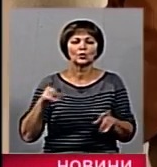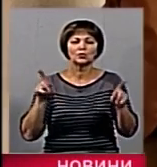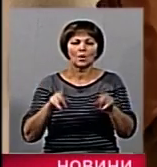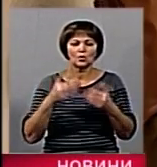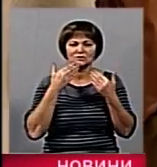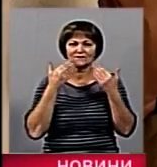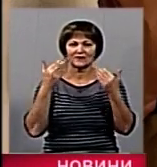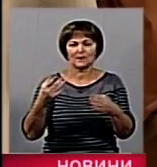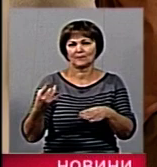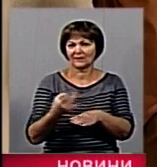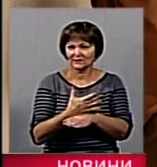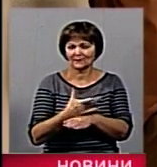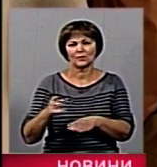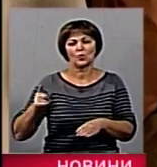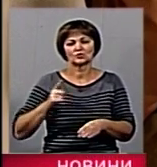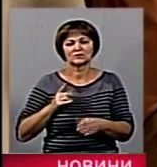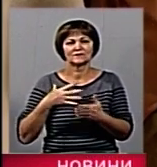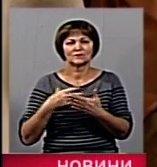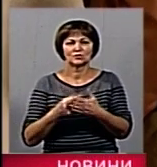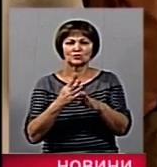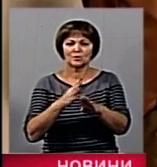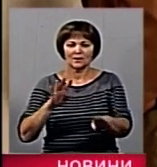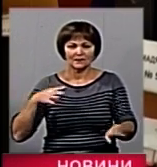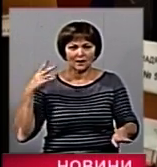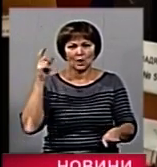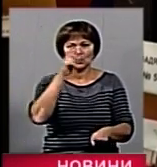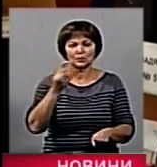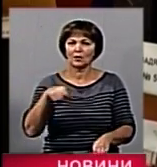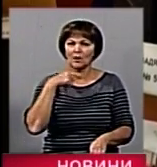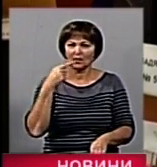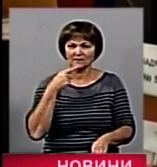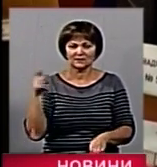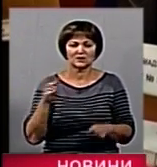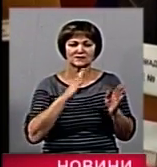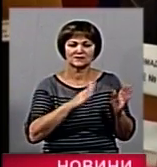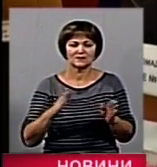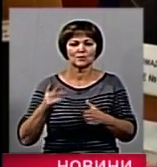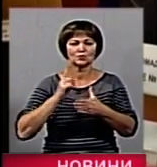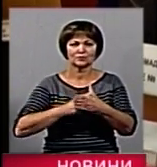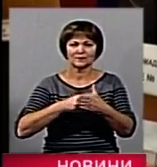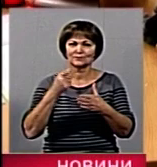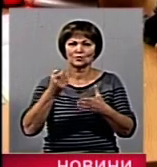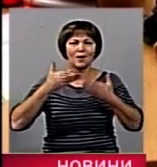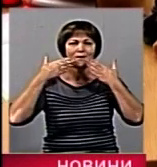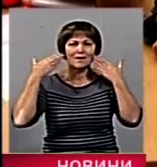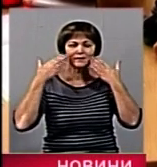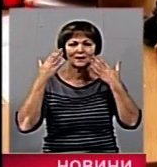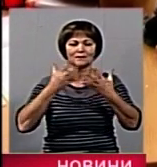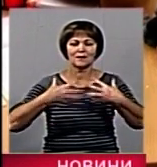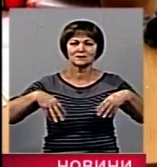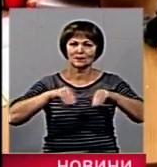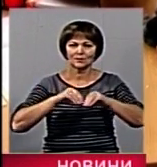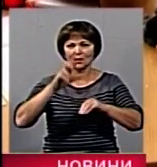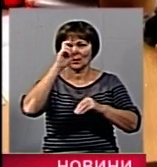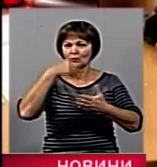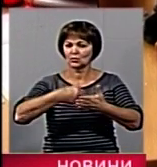вперше. Очікуючи своєї черги, люди кажуть, що система субсидіювання значно полегшує фінансове навантаження на родинний